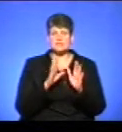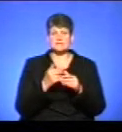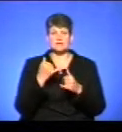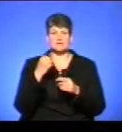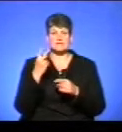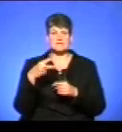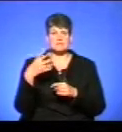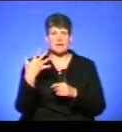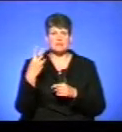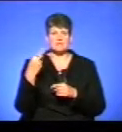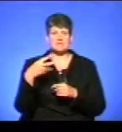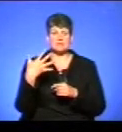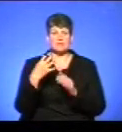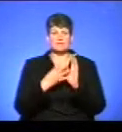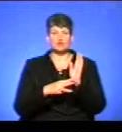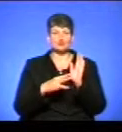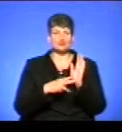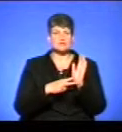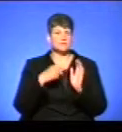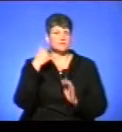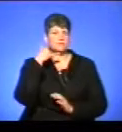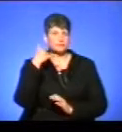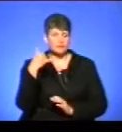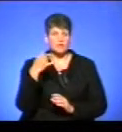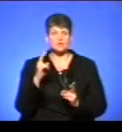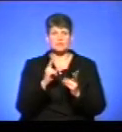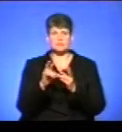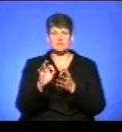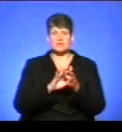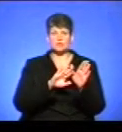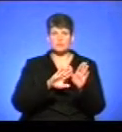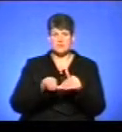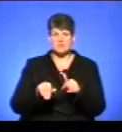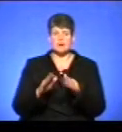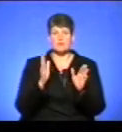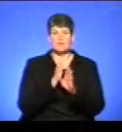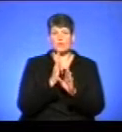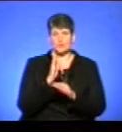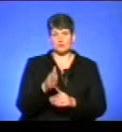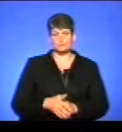25 25 97. Зустрінемося одразу після прогнозу синоптиків.